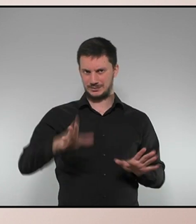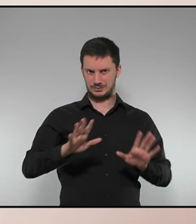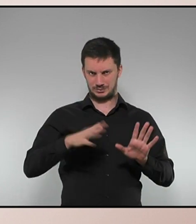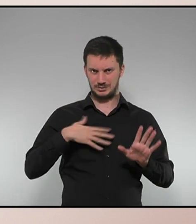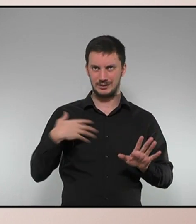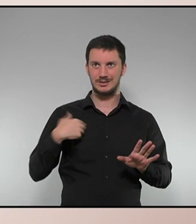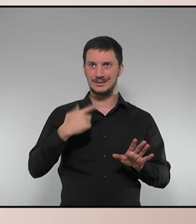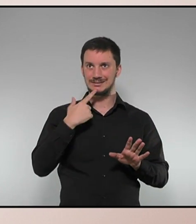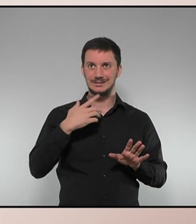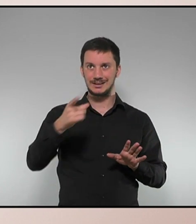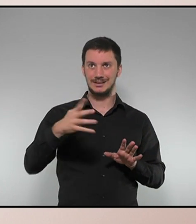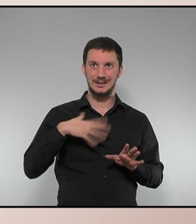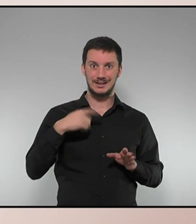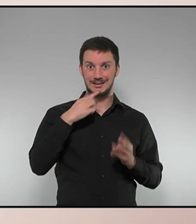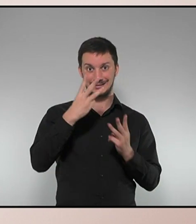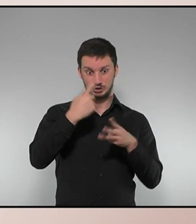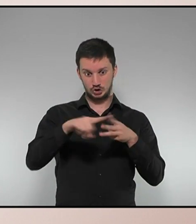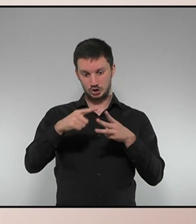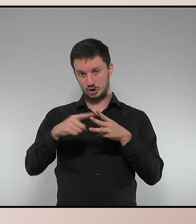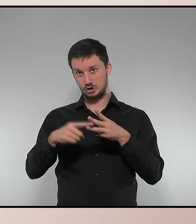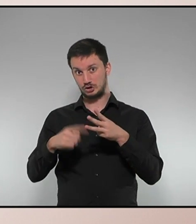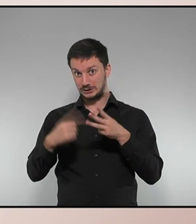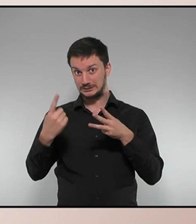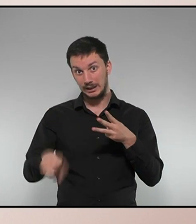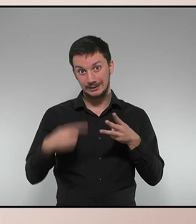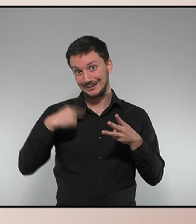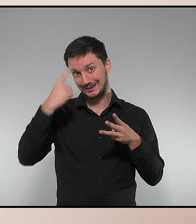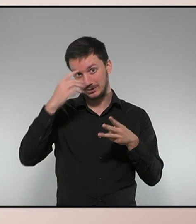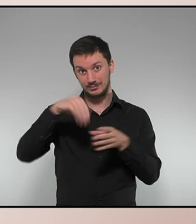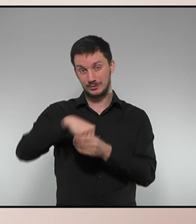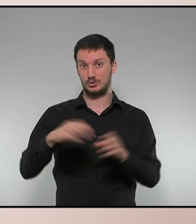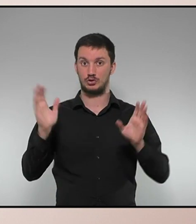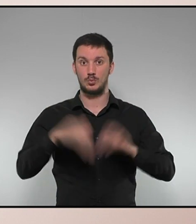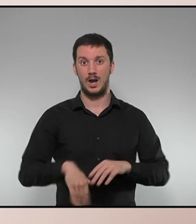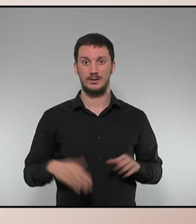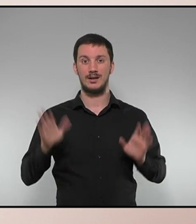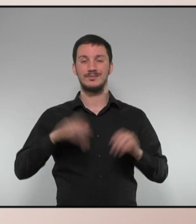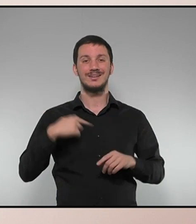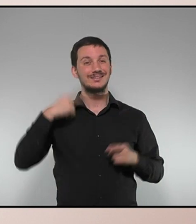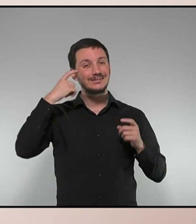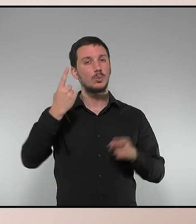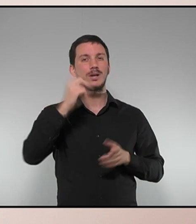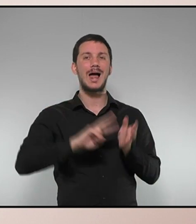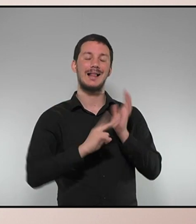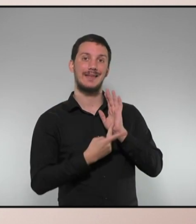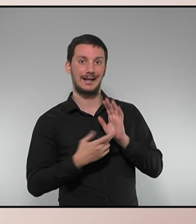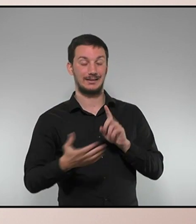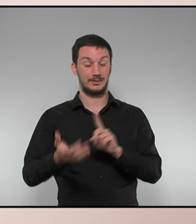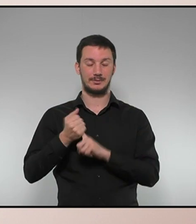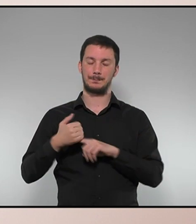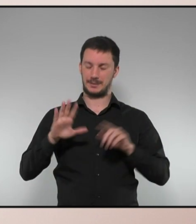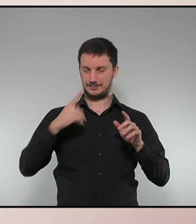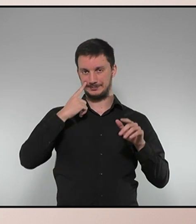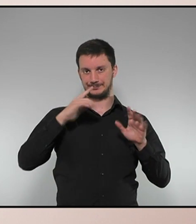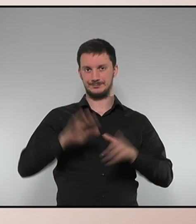si vostè compta amb aquestes tres coses. Jo crec que no. Per això estic intentant construir una alternativa. Però ho veurem. En qualsevol